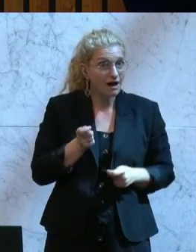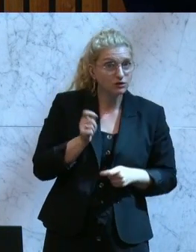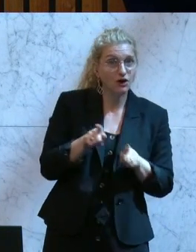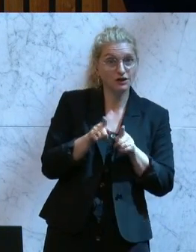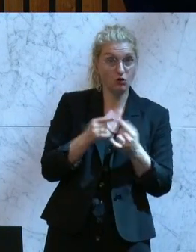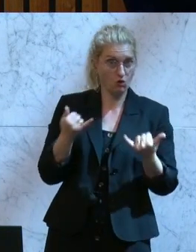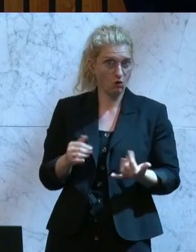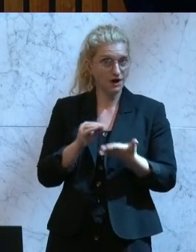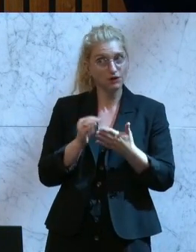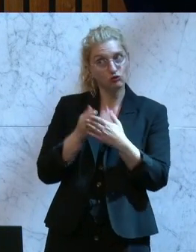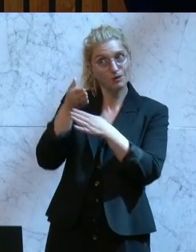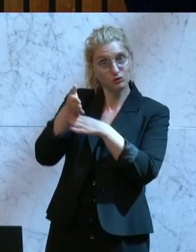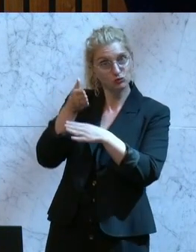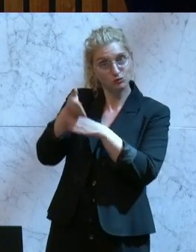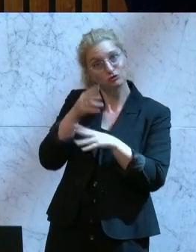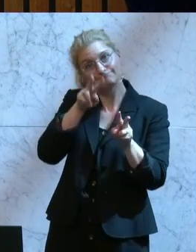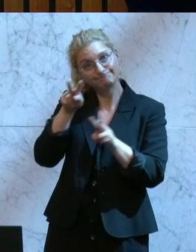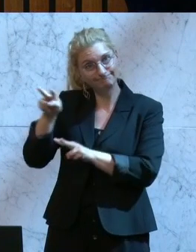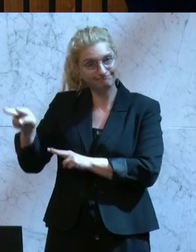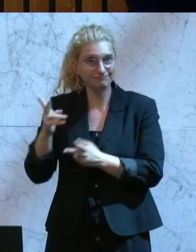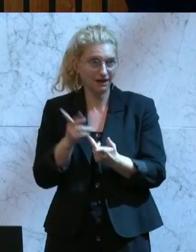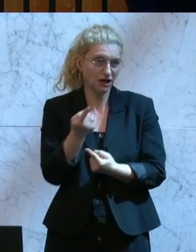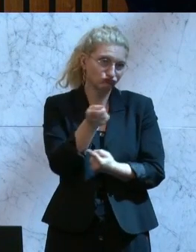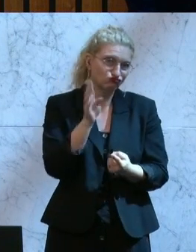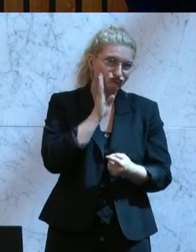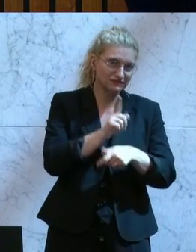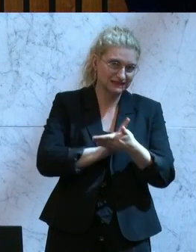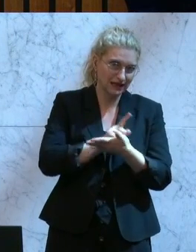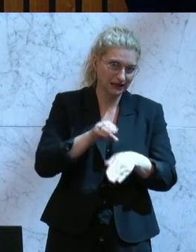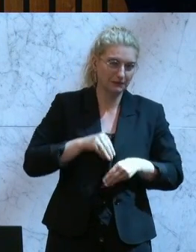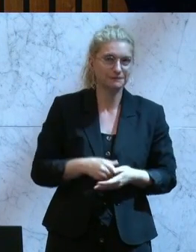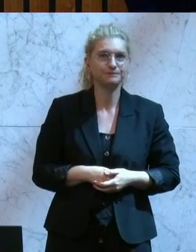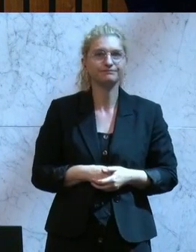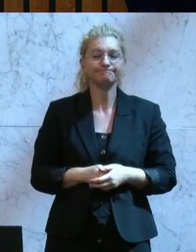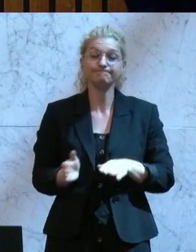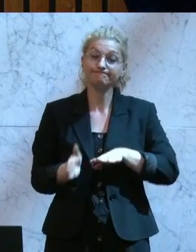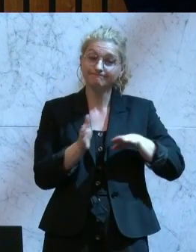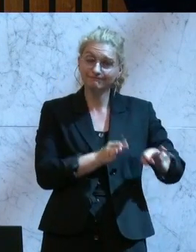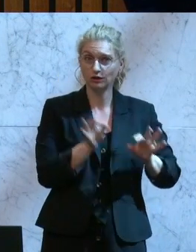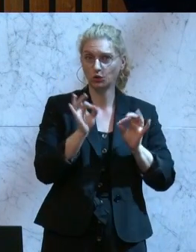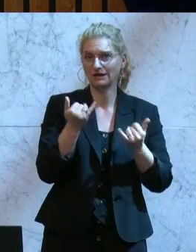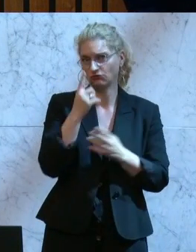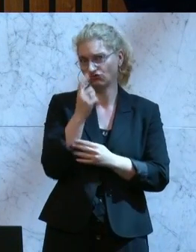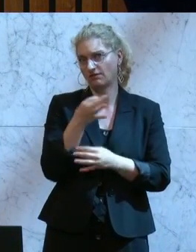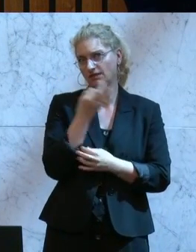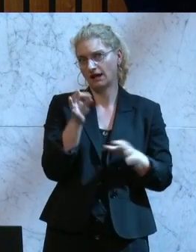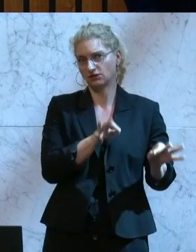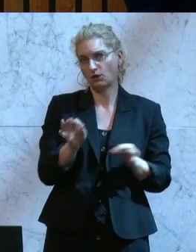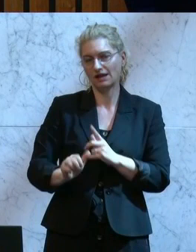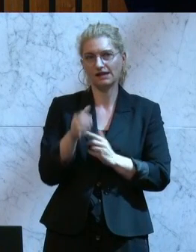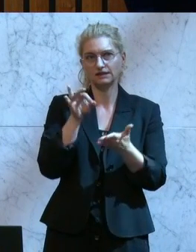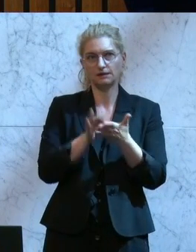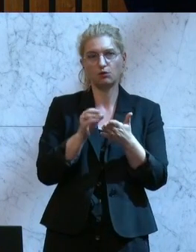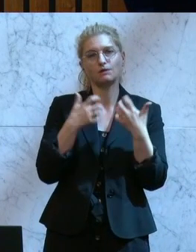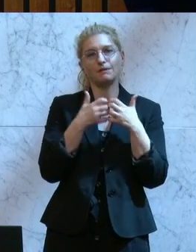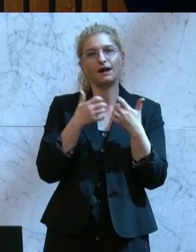auch heute besucht werden könnten, so sie auch Zeit finden. Wir gehen nun in die Tagesordnung ein und gelangen zum ersten Punkt, Bericht des